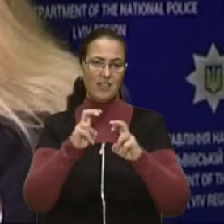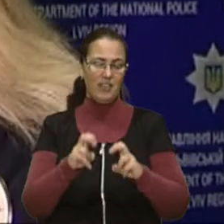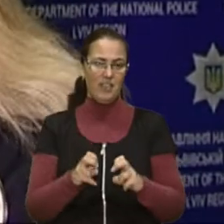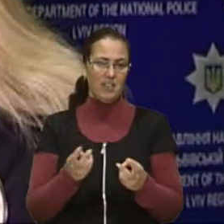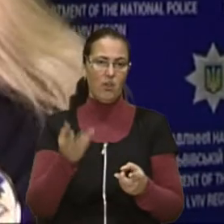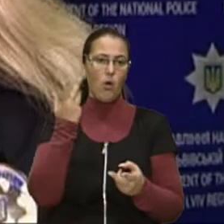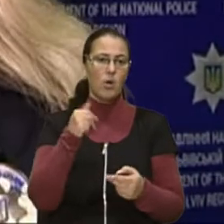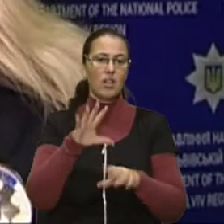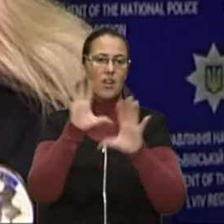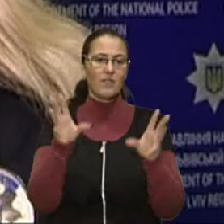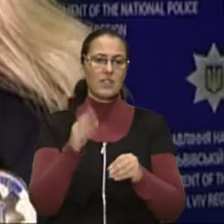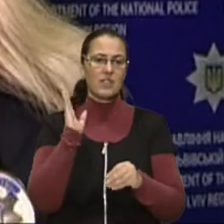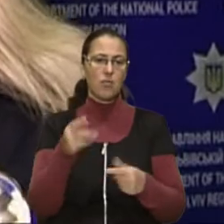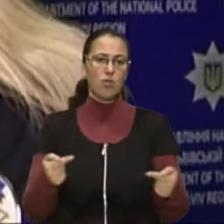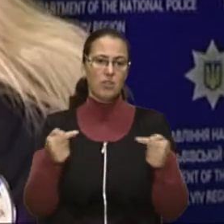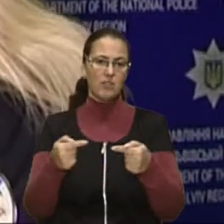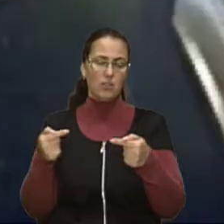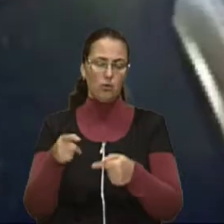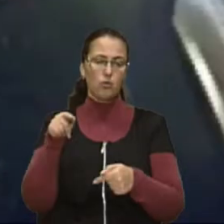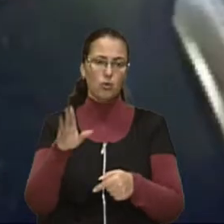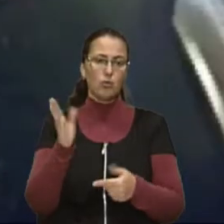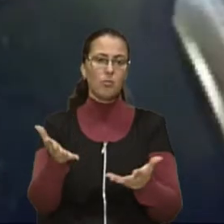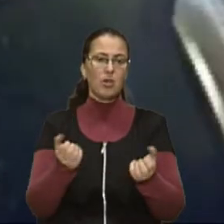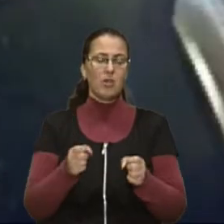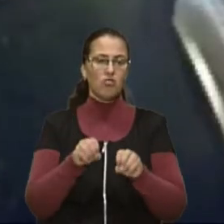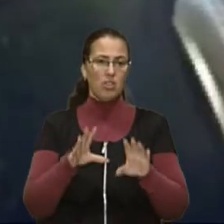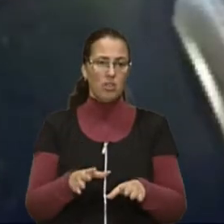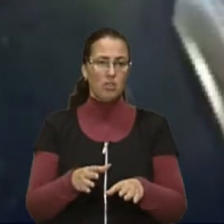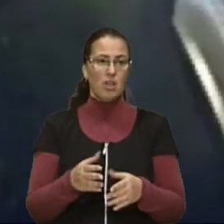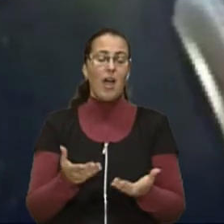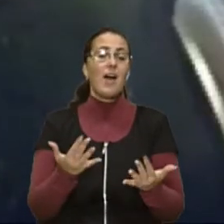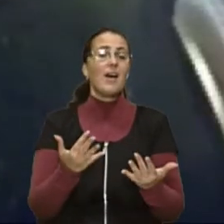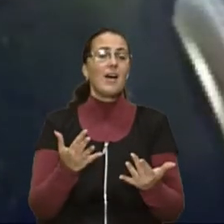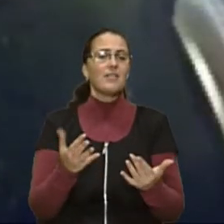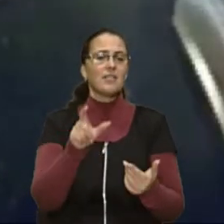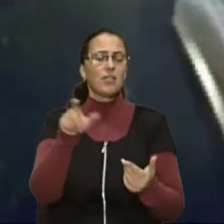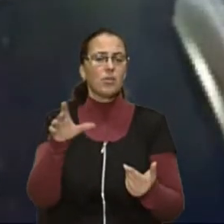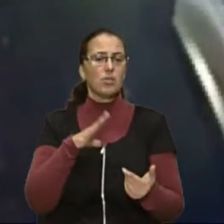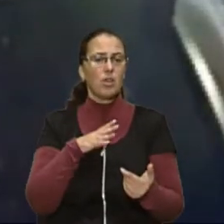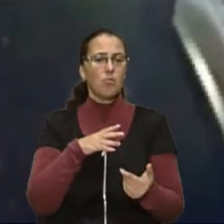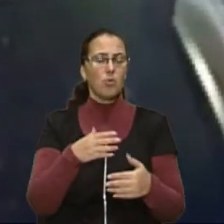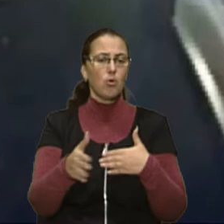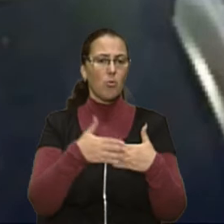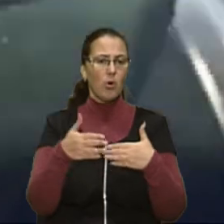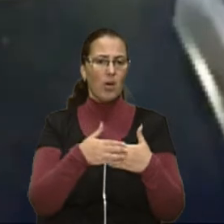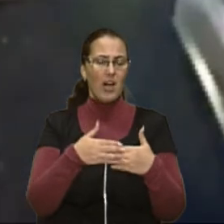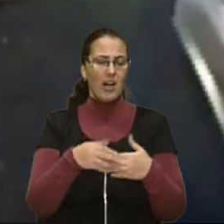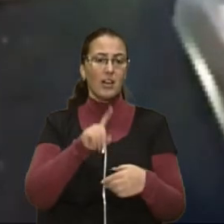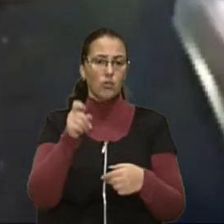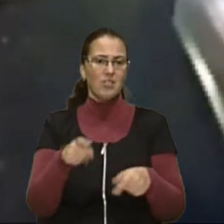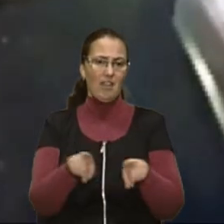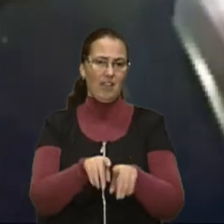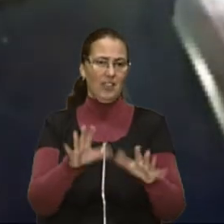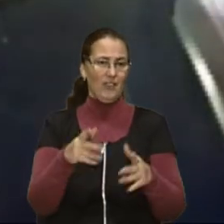встановлено, тоді вже будуть прийматися рішення. Але скільки було покарано, за такі випадки не говорять. Катерина Садловська,